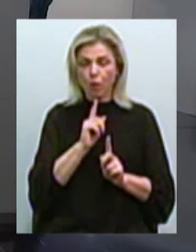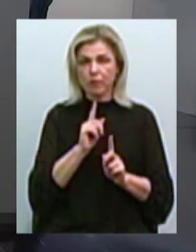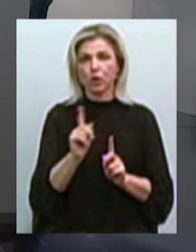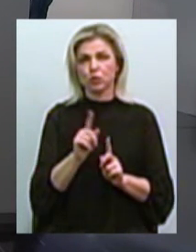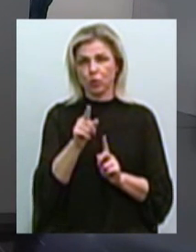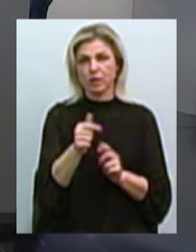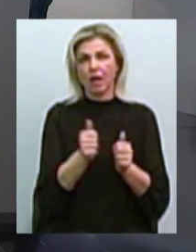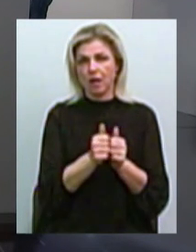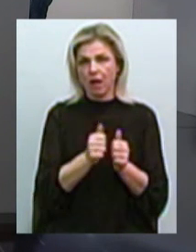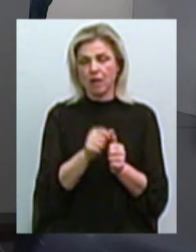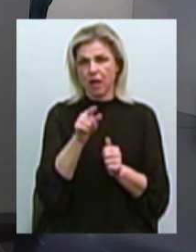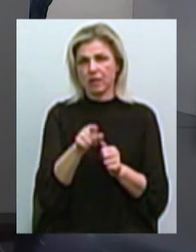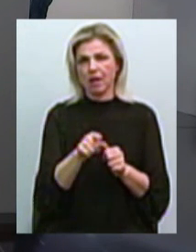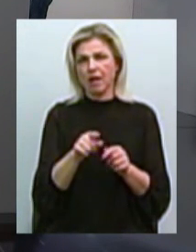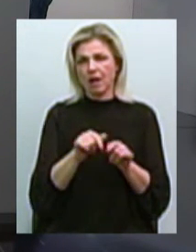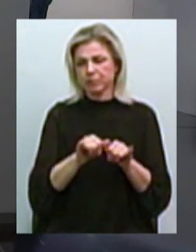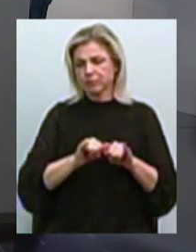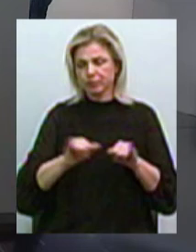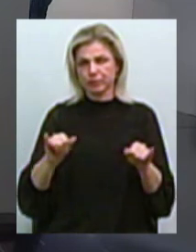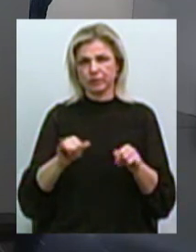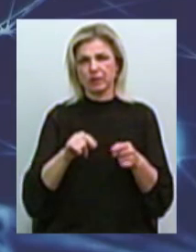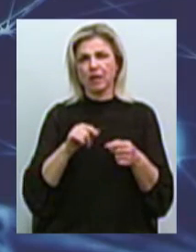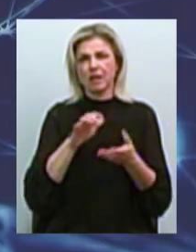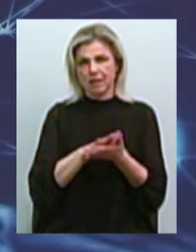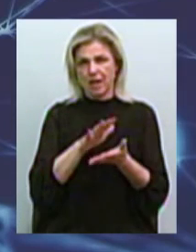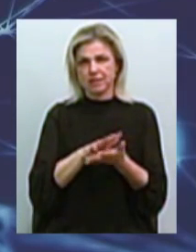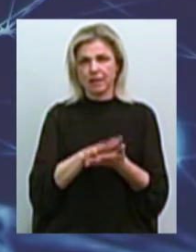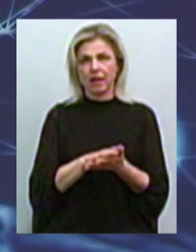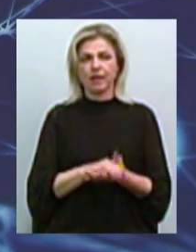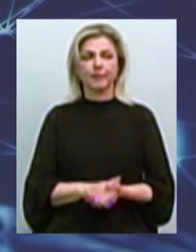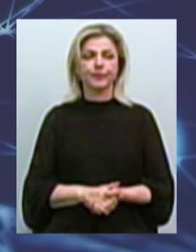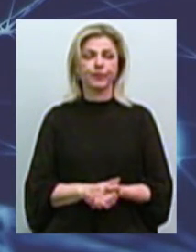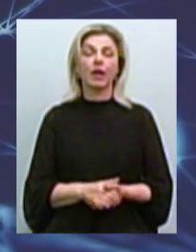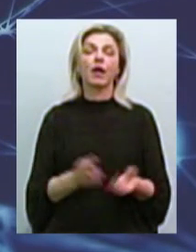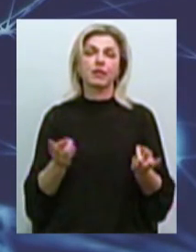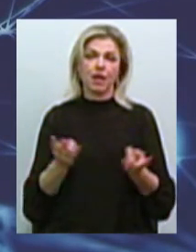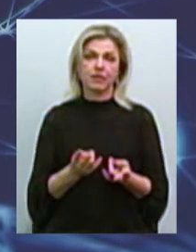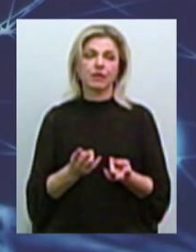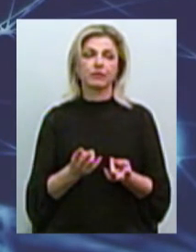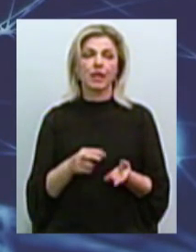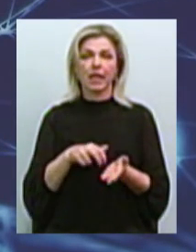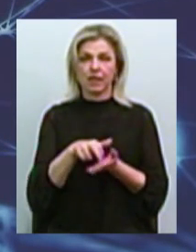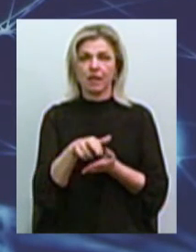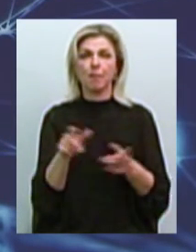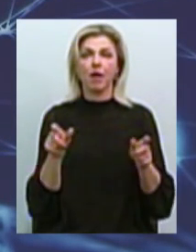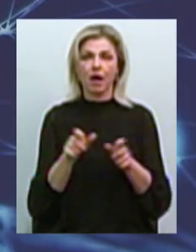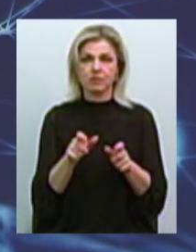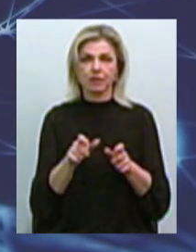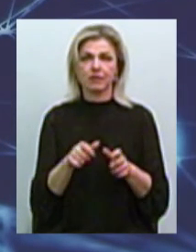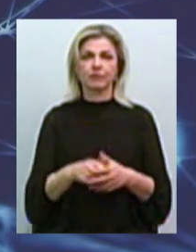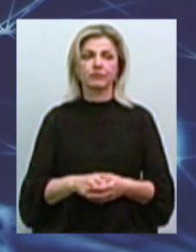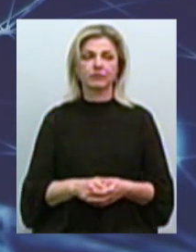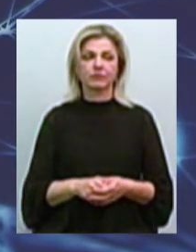іншій стороні, якийсь розсадник антисанітарії. Вот, і, звісно ж, треба йти в магазини, там